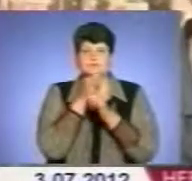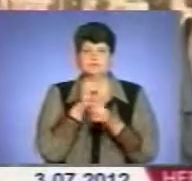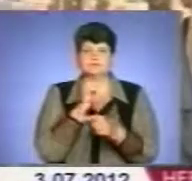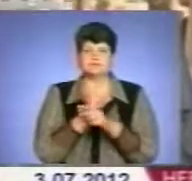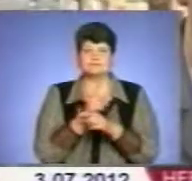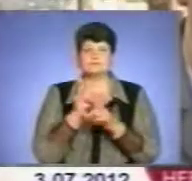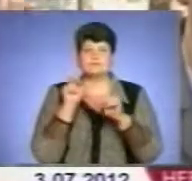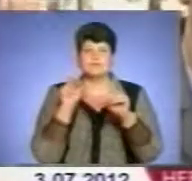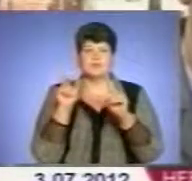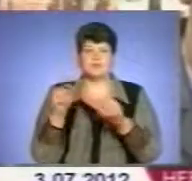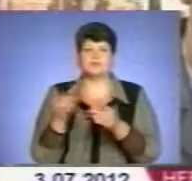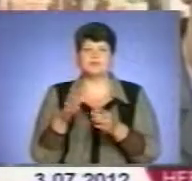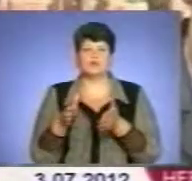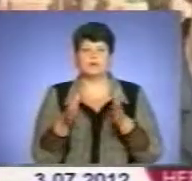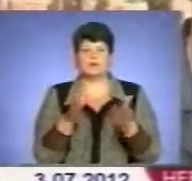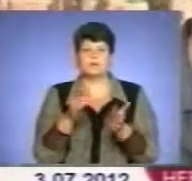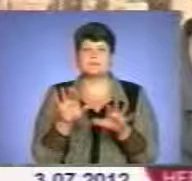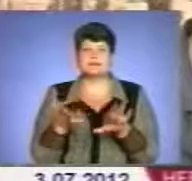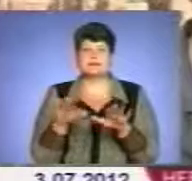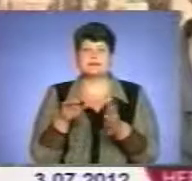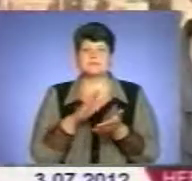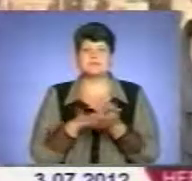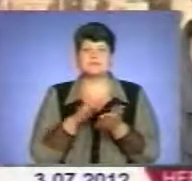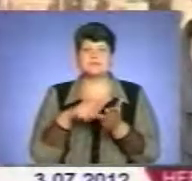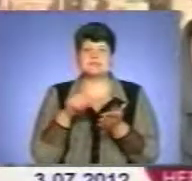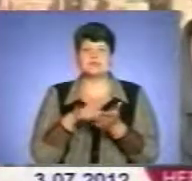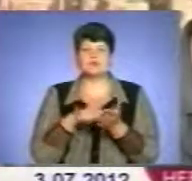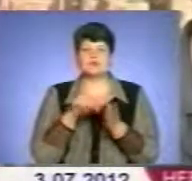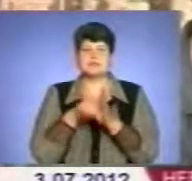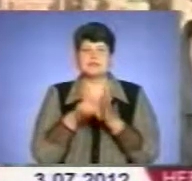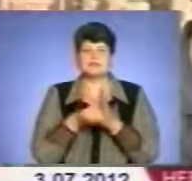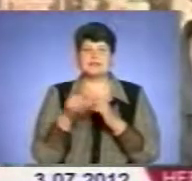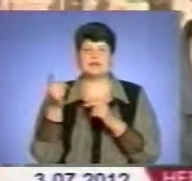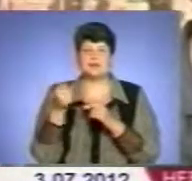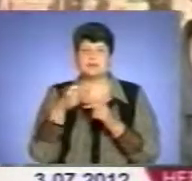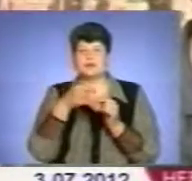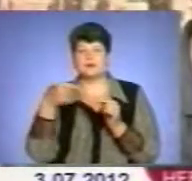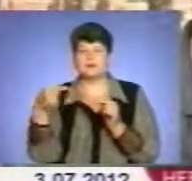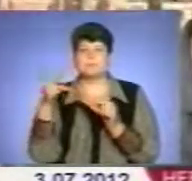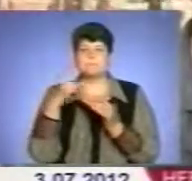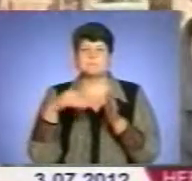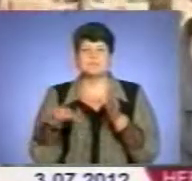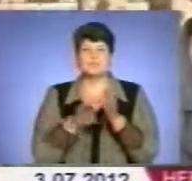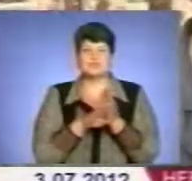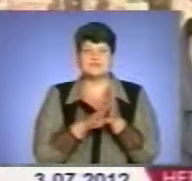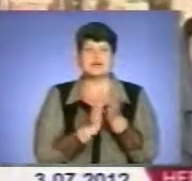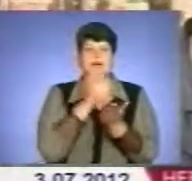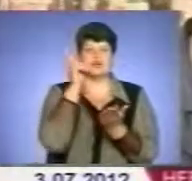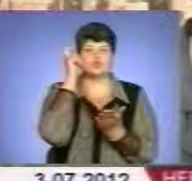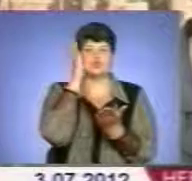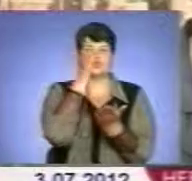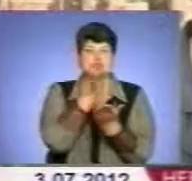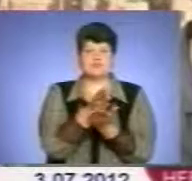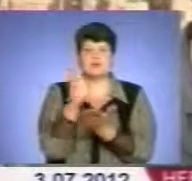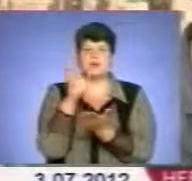значення. Це такі ділянки доріг, наприклад, як в нас йдуть Тернопіль-Підволочі, Тернопіль-Бучич, на Чортків, на Бережани,